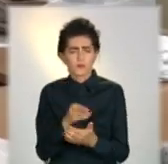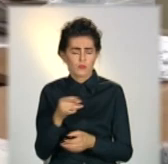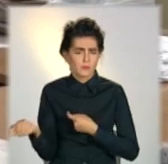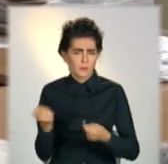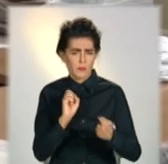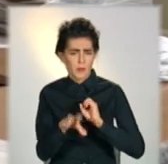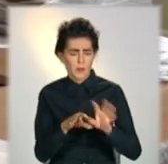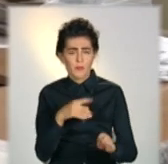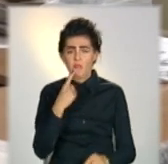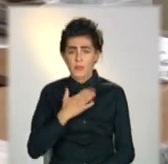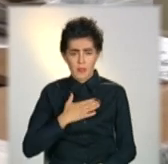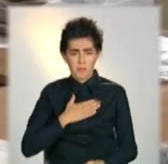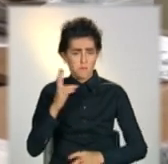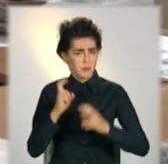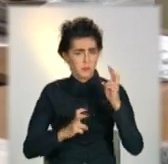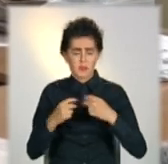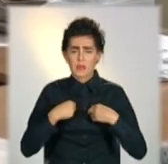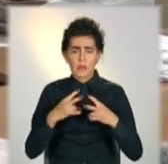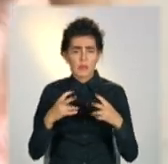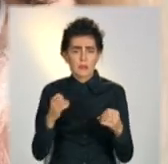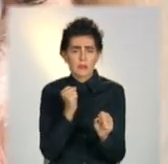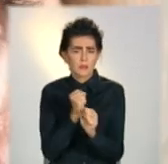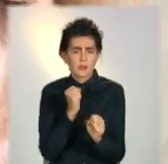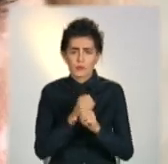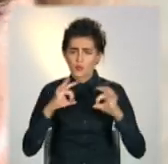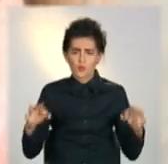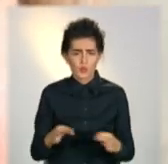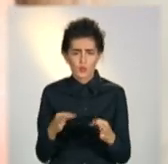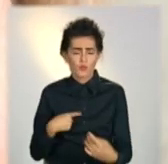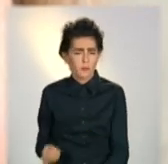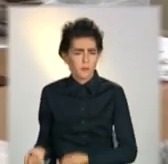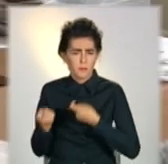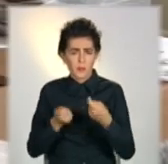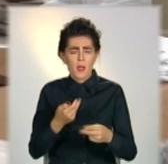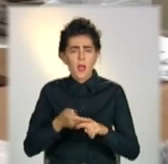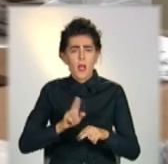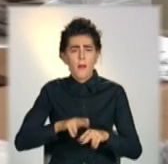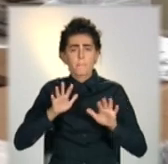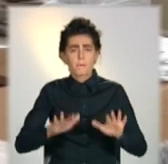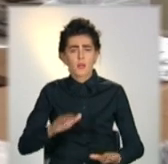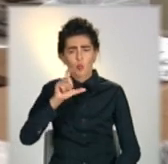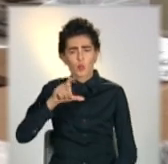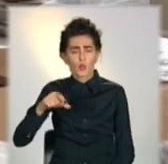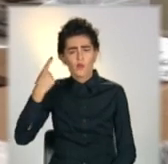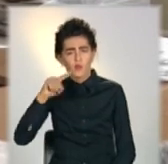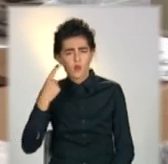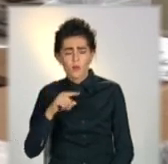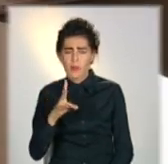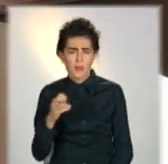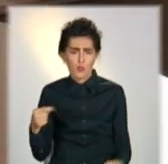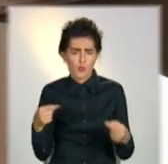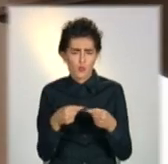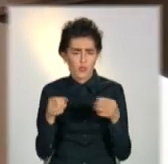не вивозят і не роблять несанкціонуванних свалок. То, що говорять містні жителі, це неправдива